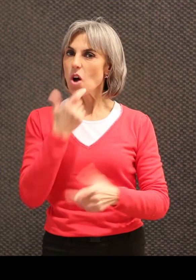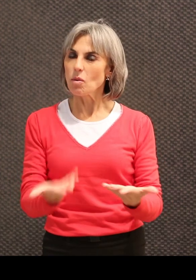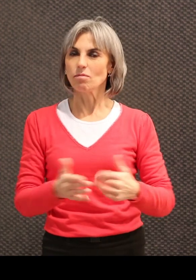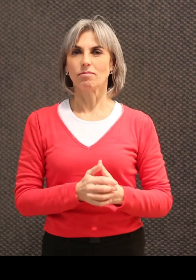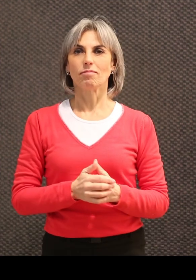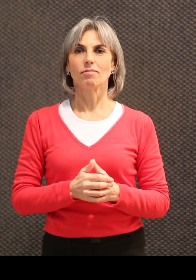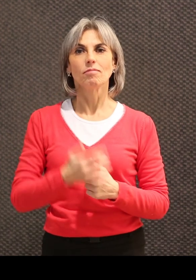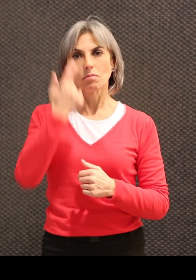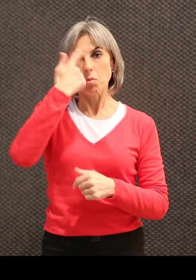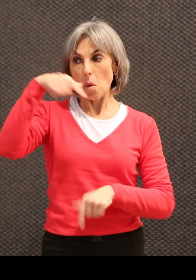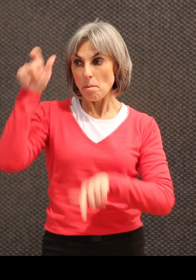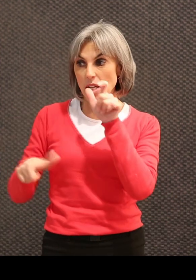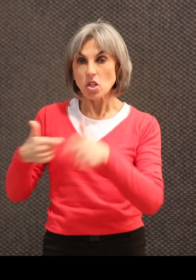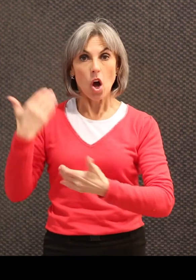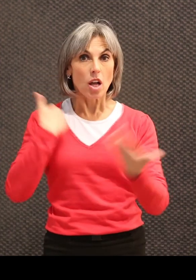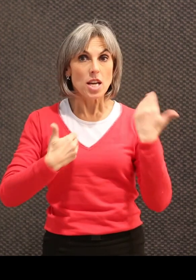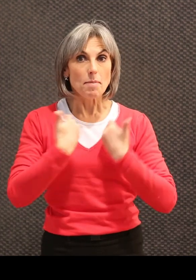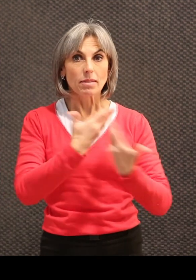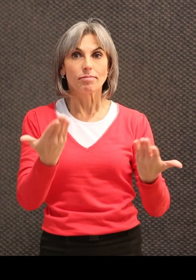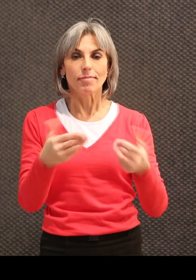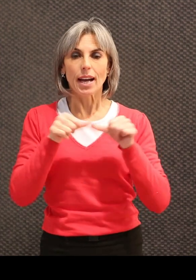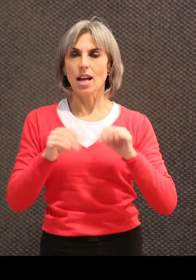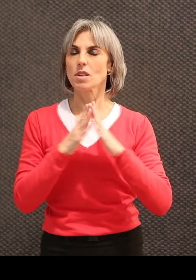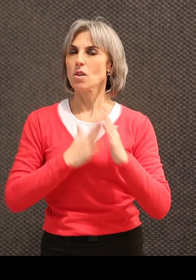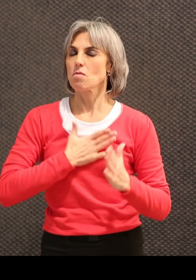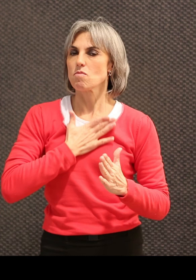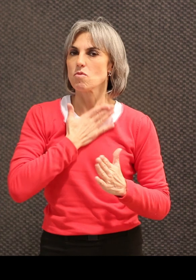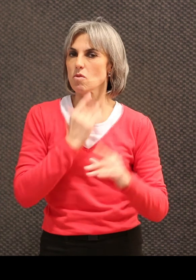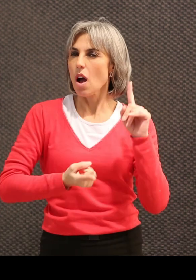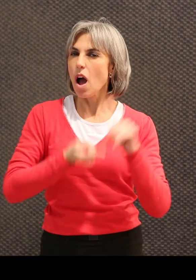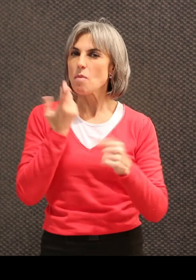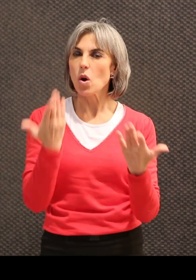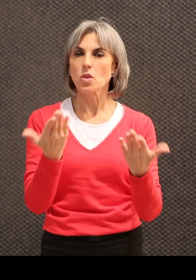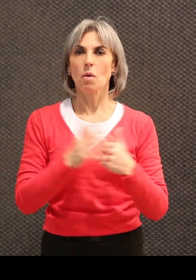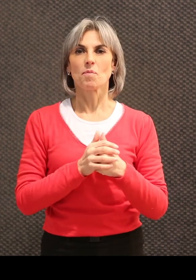Pour les personnes handicapées, comme pour toute personne, rester chez eux c'est un besoin fondamental.